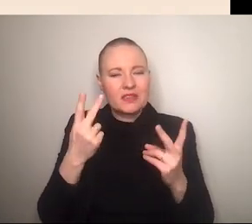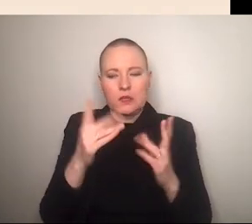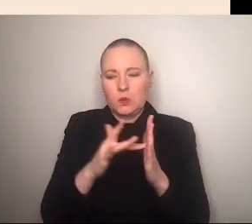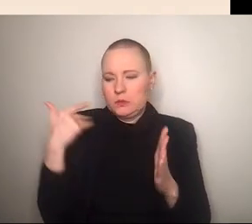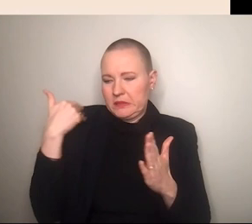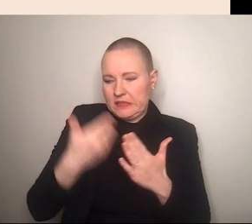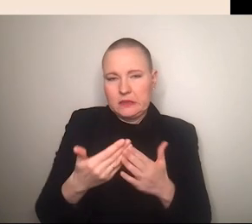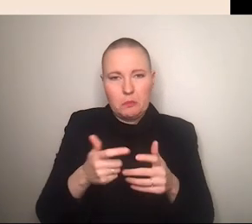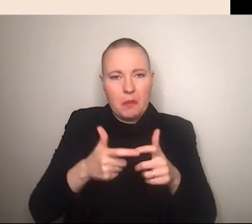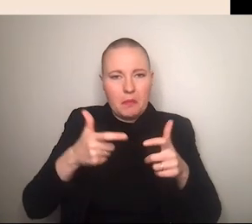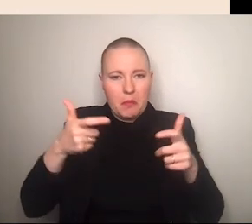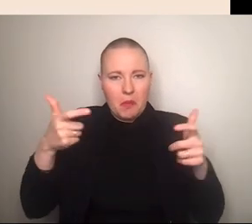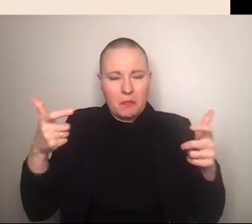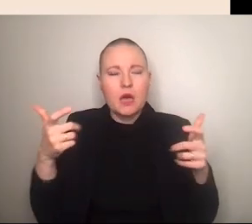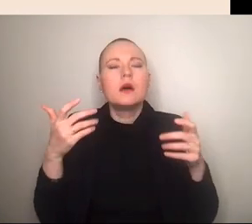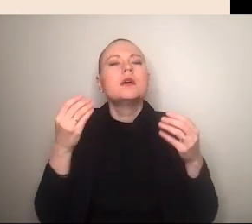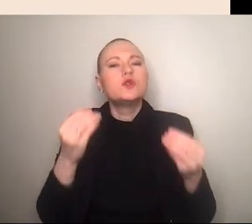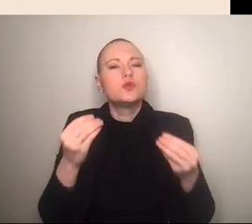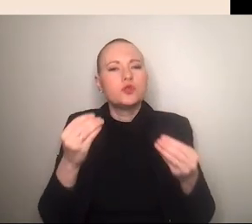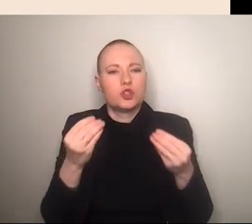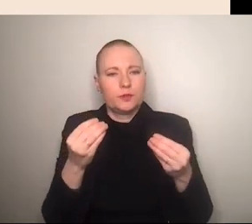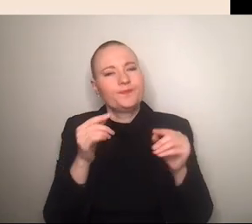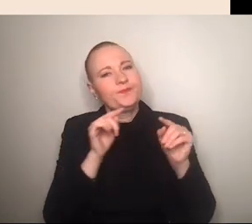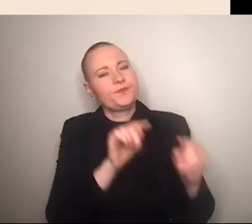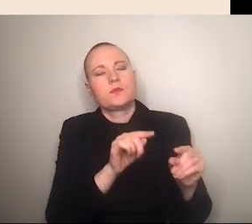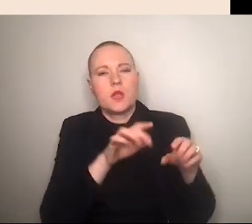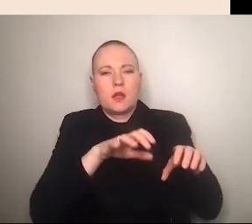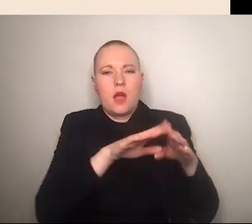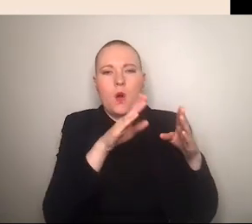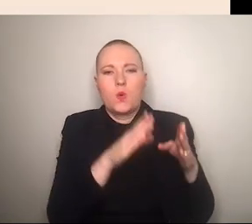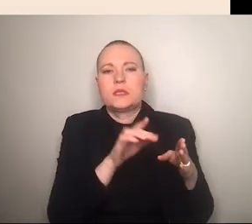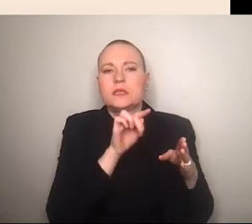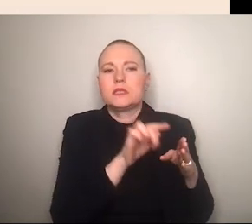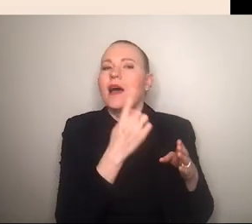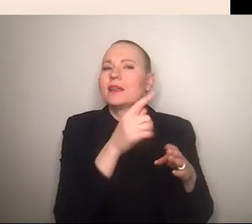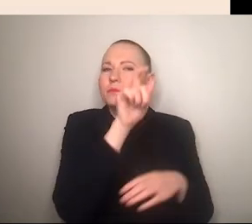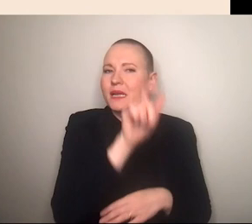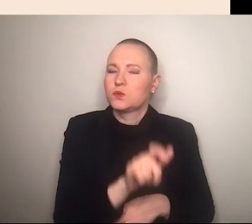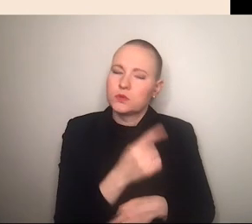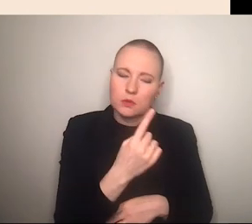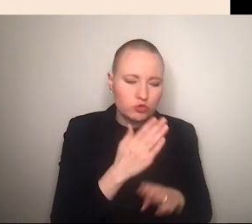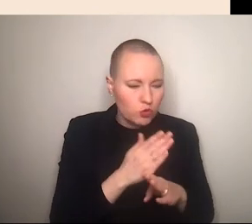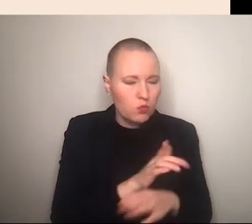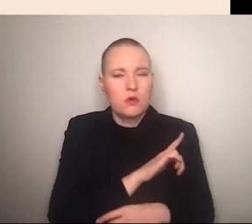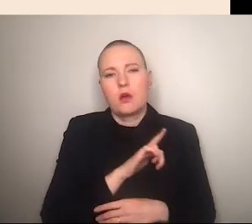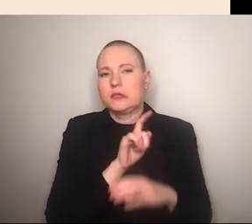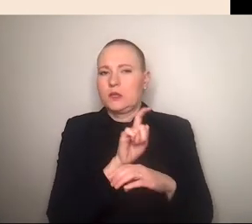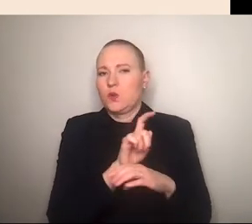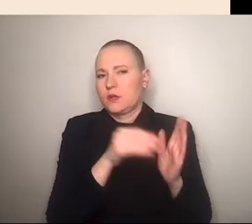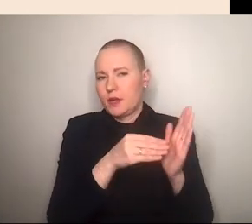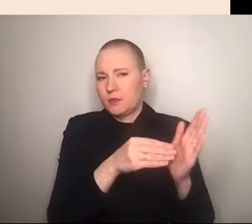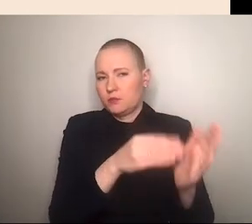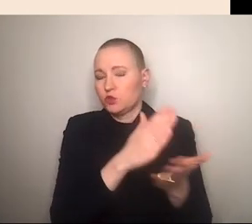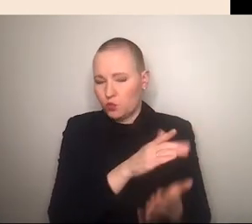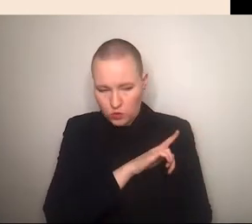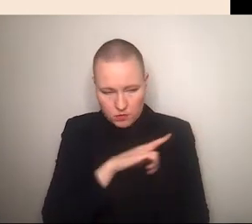auf der plattform auftaucht es handelt sich bei dem account um quasi eine akteurin die schon länger auf tik tok aktiv ist und